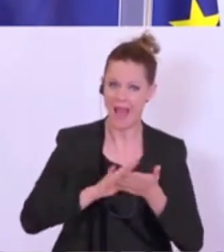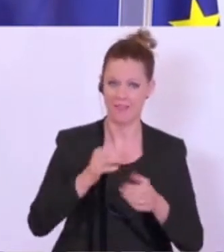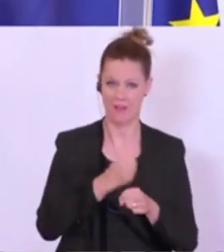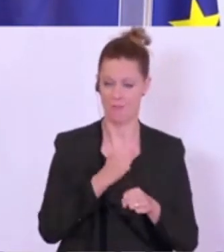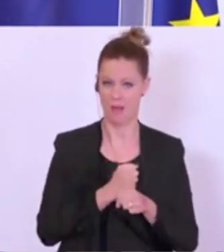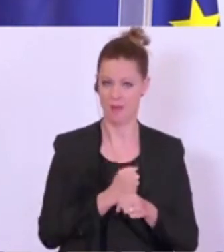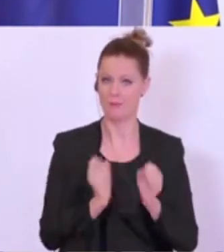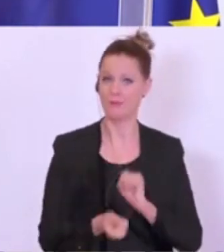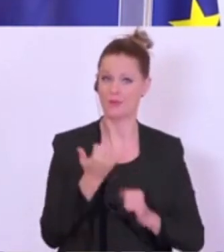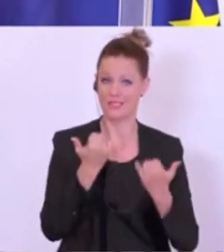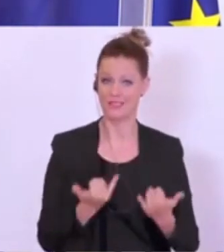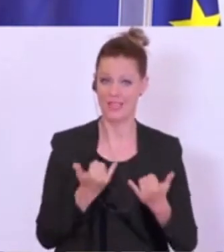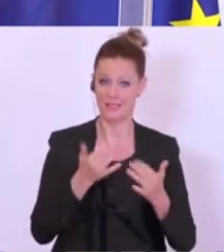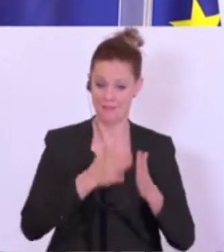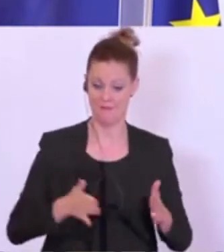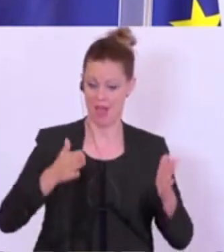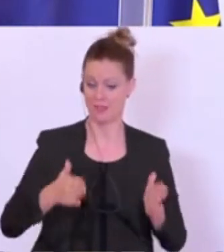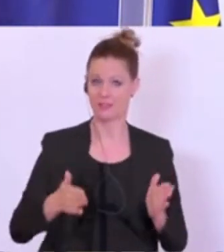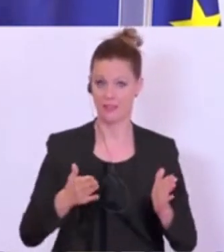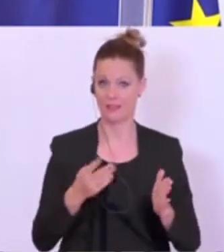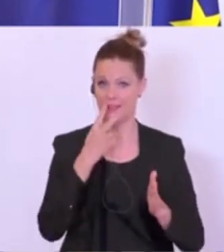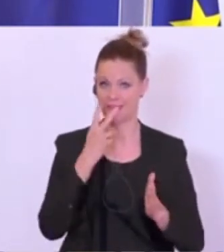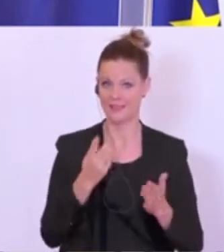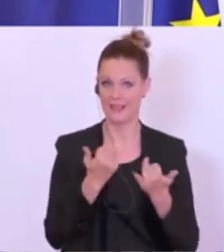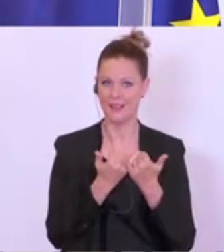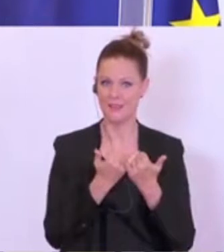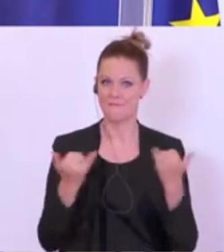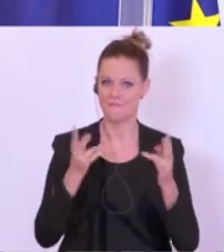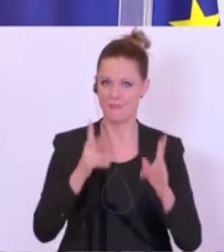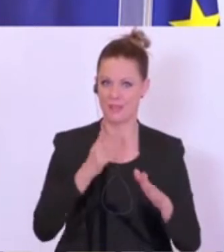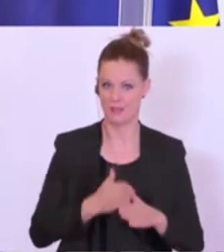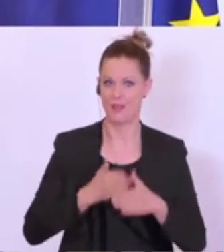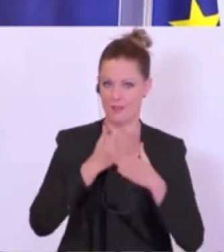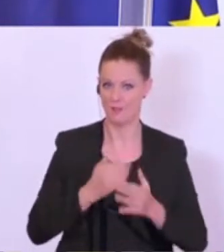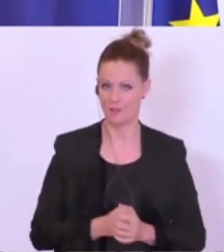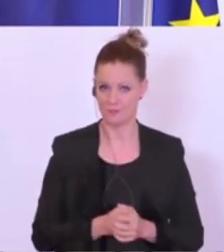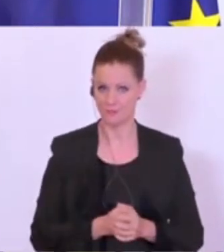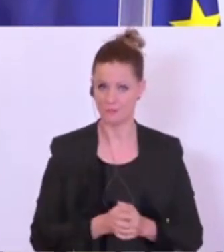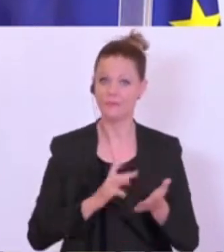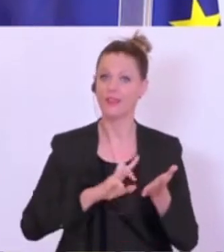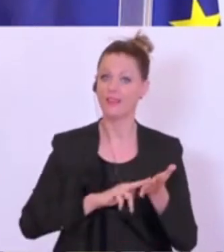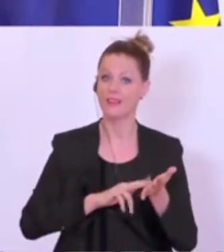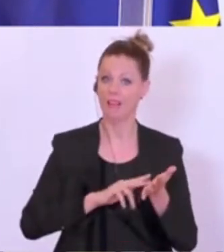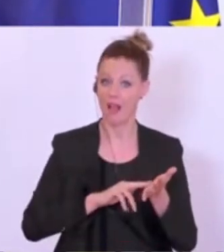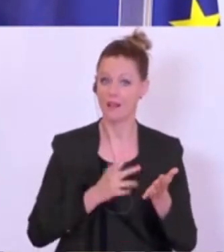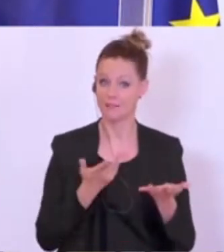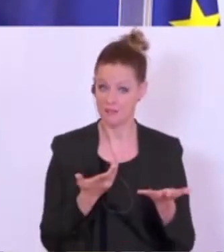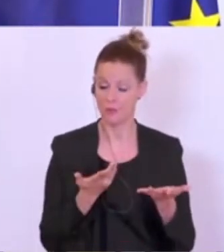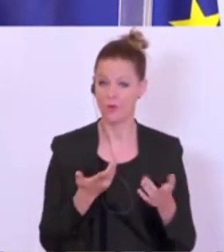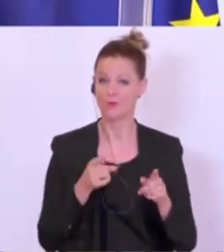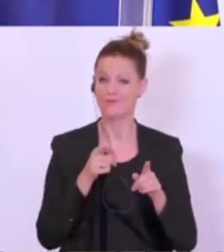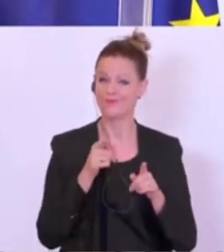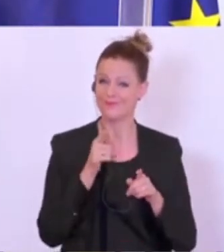in dieser Phase gesehen, wie uns das hier entsprechend weiterhelfen kann. Die Digitalisierung ist also